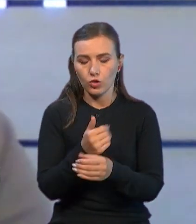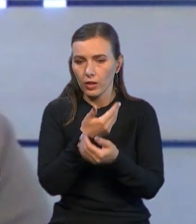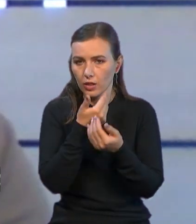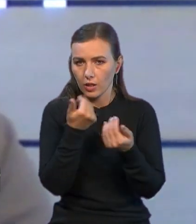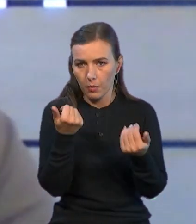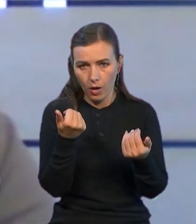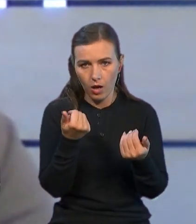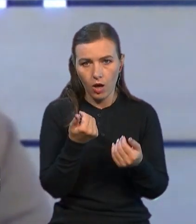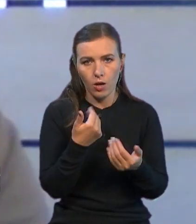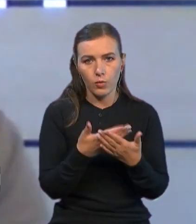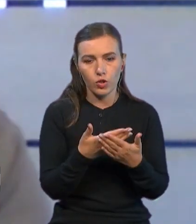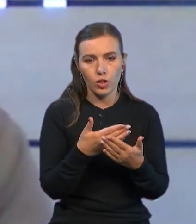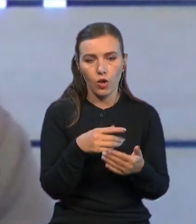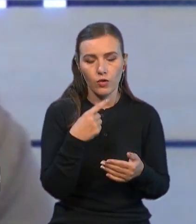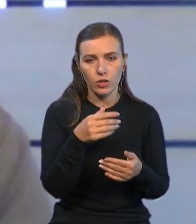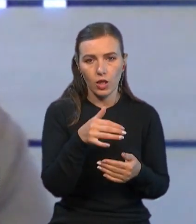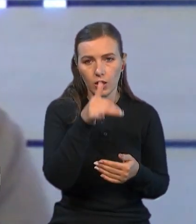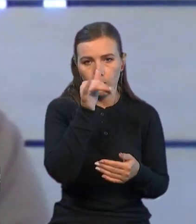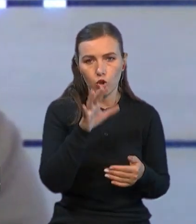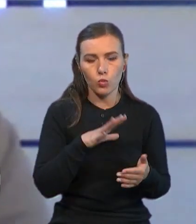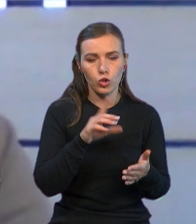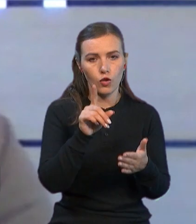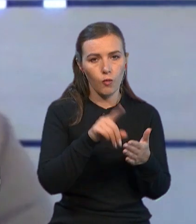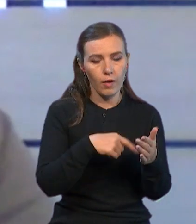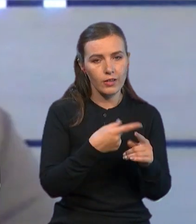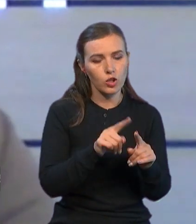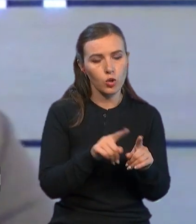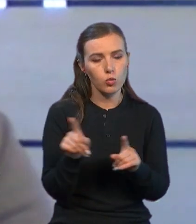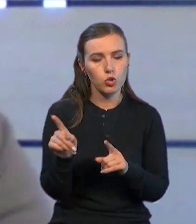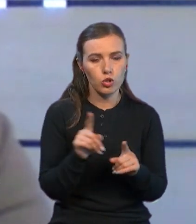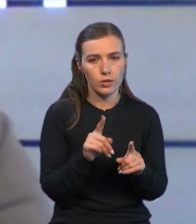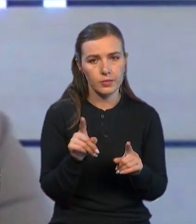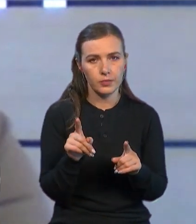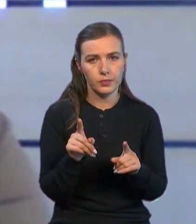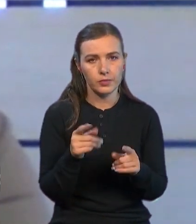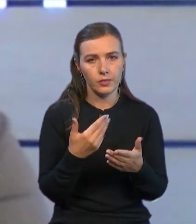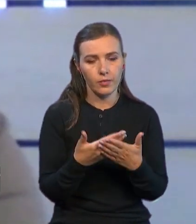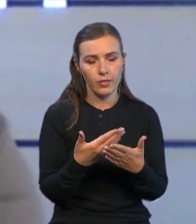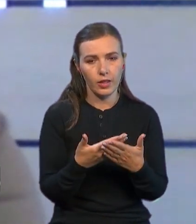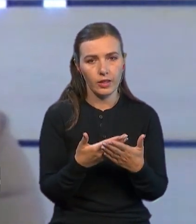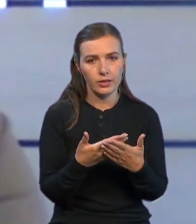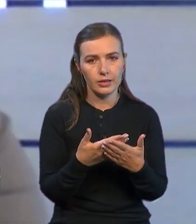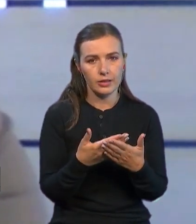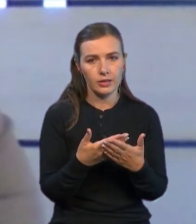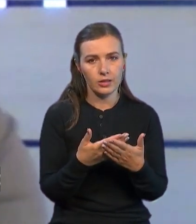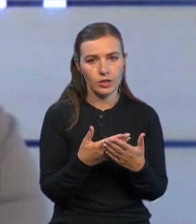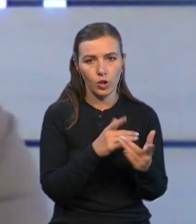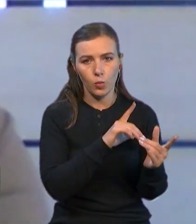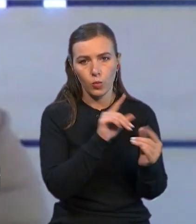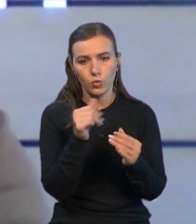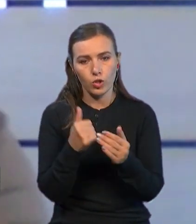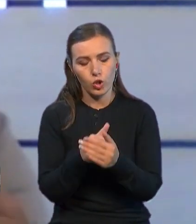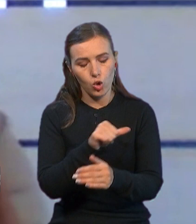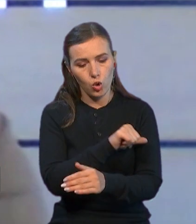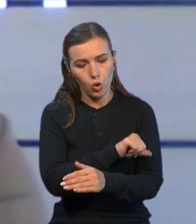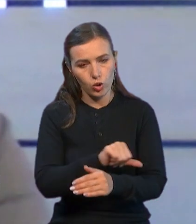умовно кажучи, ми не можемо бути впевнені в тому, що, наприклад, діставшись до кордону